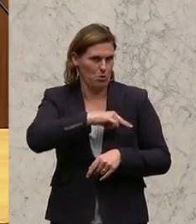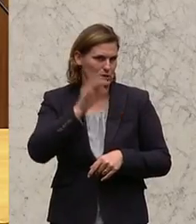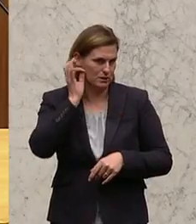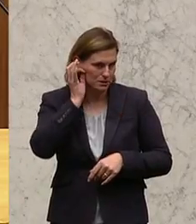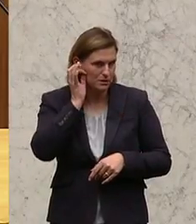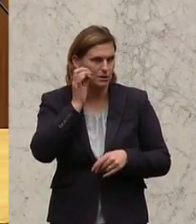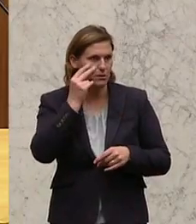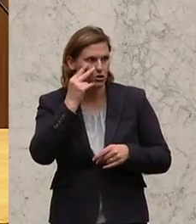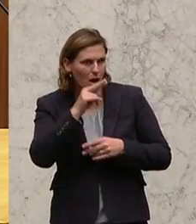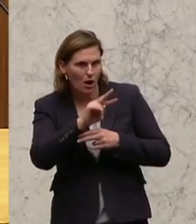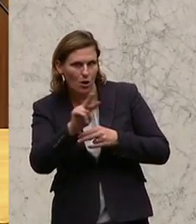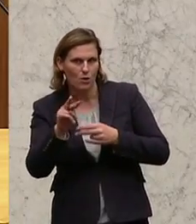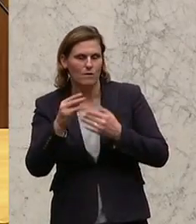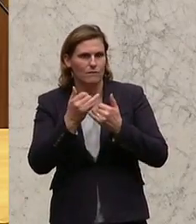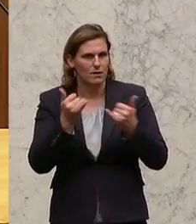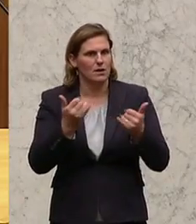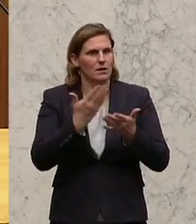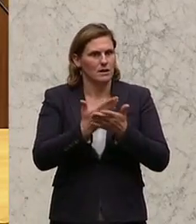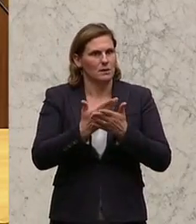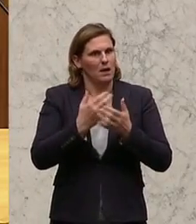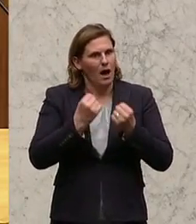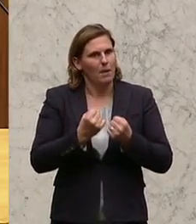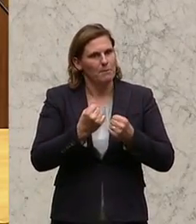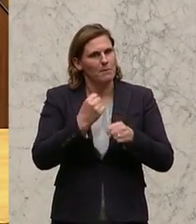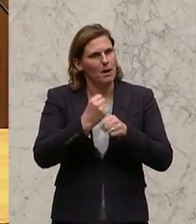arbeiten wir gemeinsam an einem sicheren Österreich.